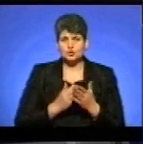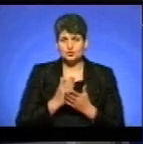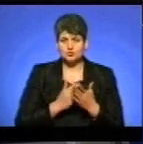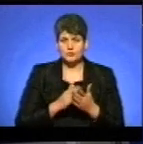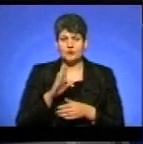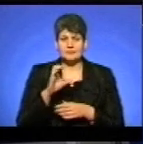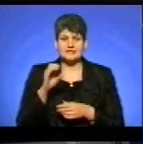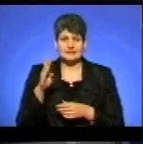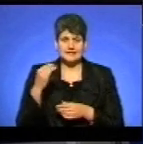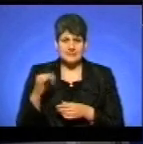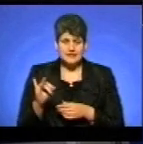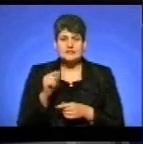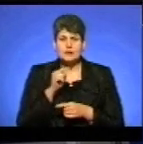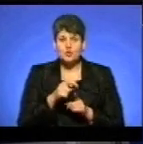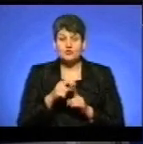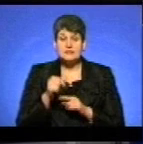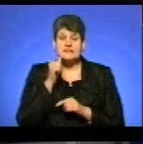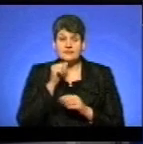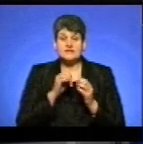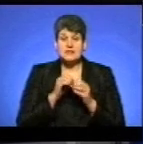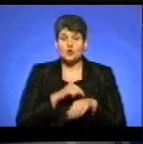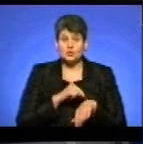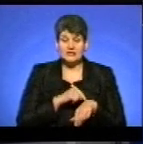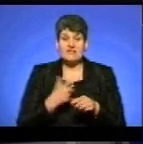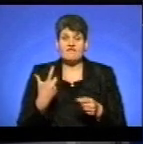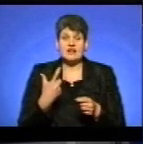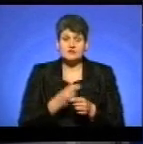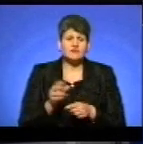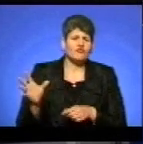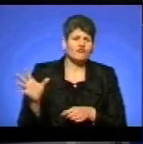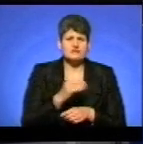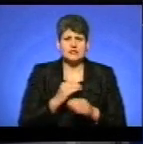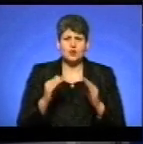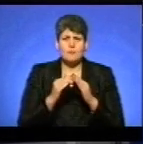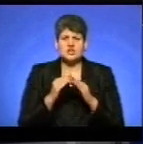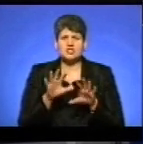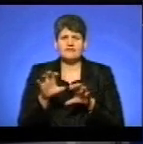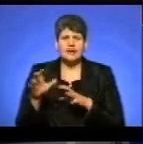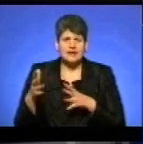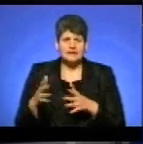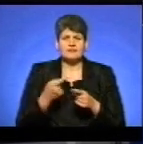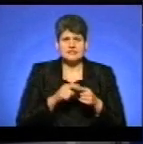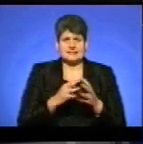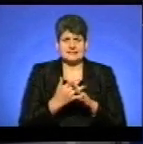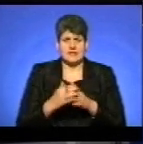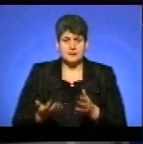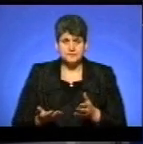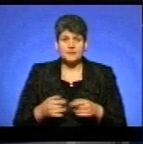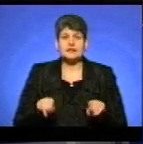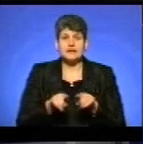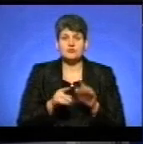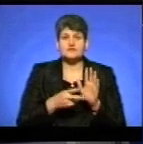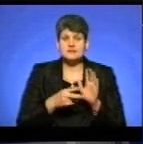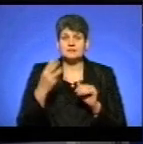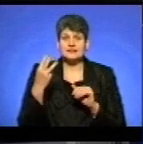Стадницький. За його словами, завтра о 10-й годині вакцинуватимуть усіх домашніх тварин у цих населених пунктах. Також о 7-й